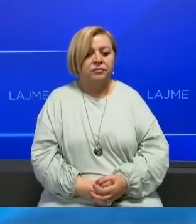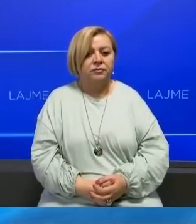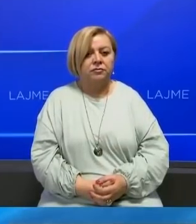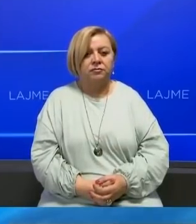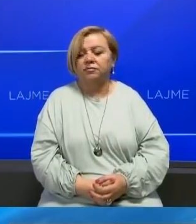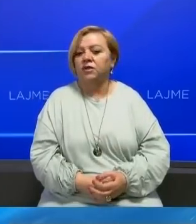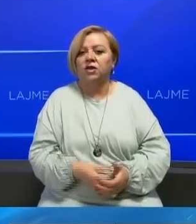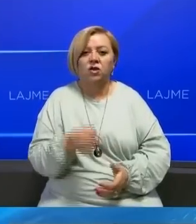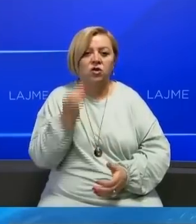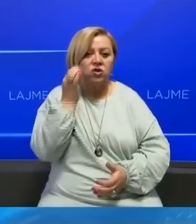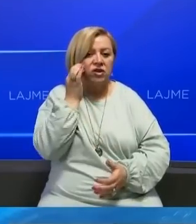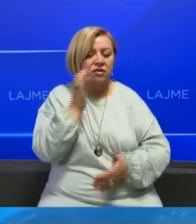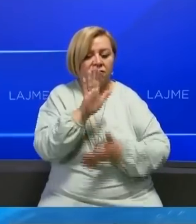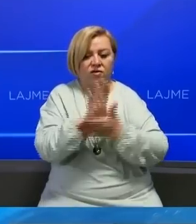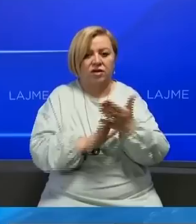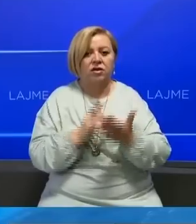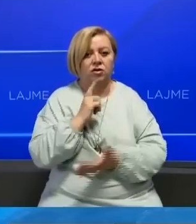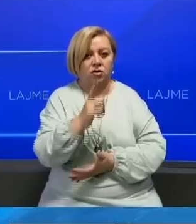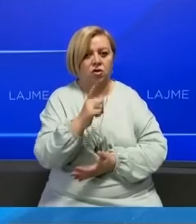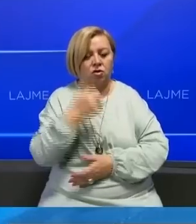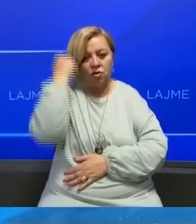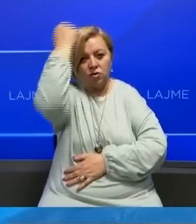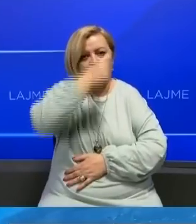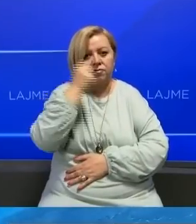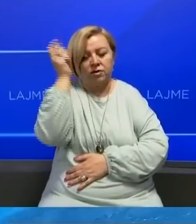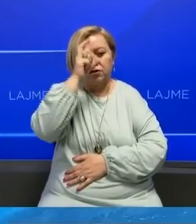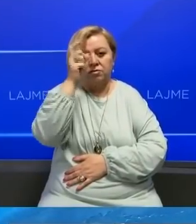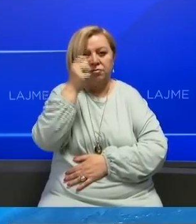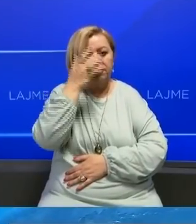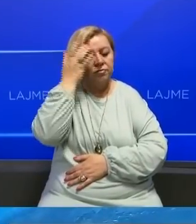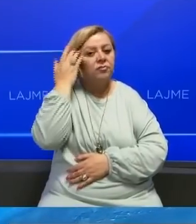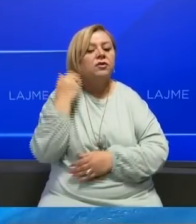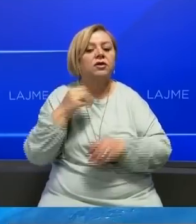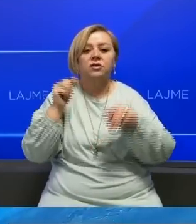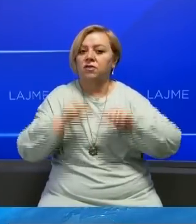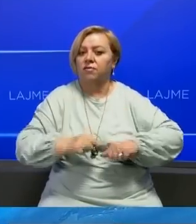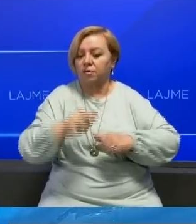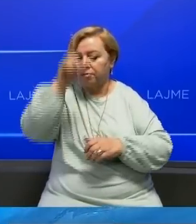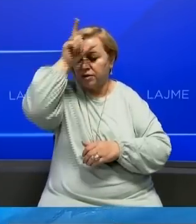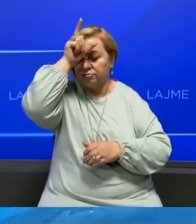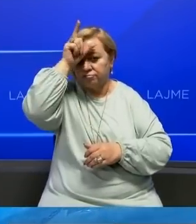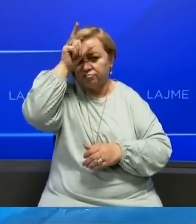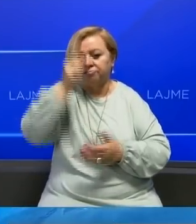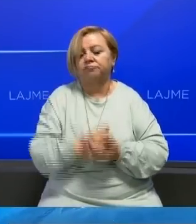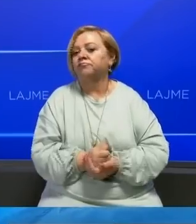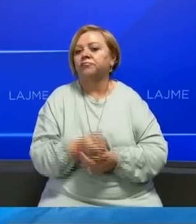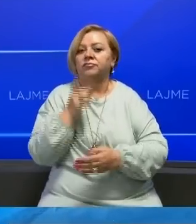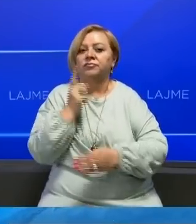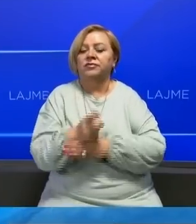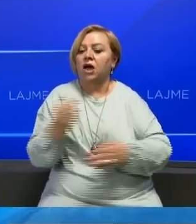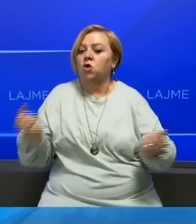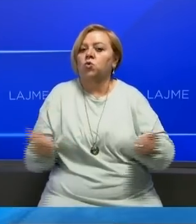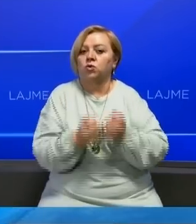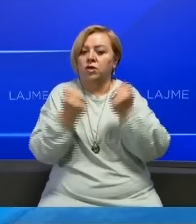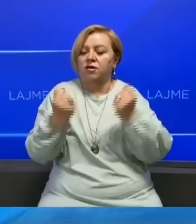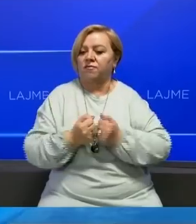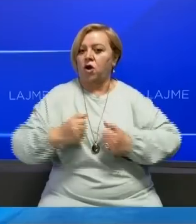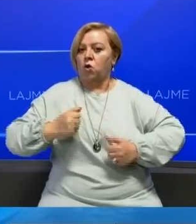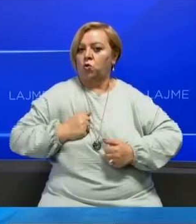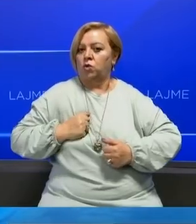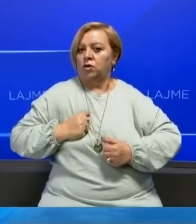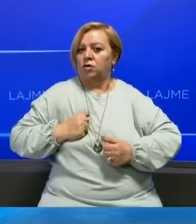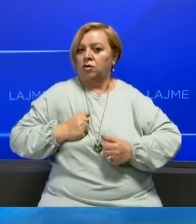Në ditën e filimit të dialogut mes Kosovës dhe Sërbis, Qeveria në Beograd publikoj filimin e ushtrimet të forcave të tyre